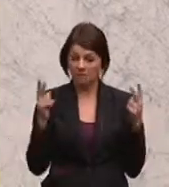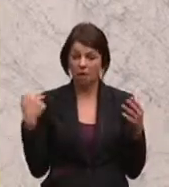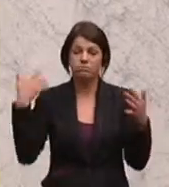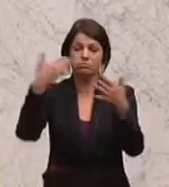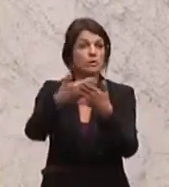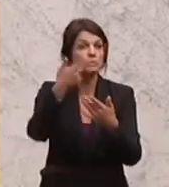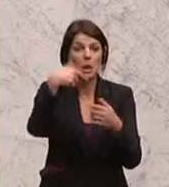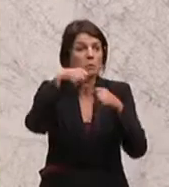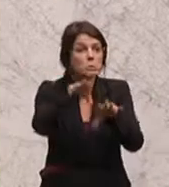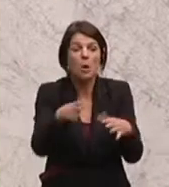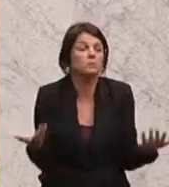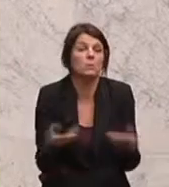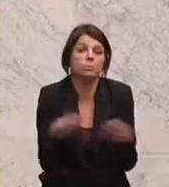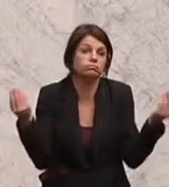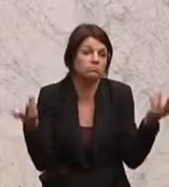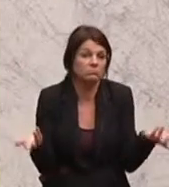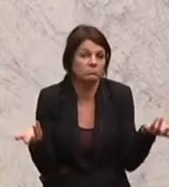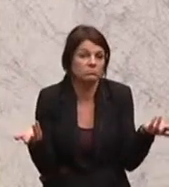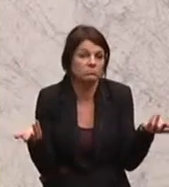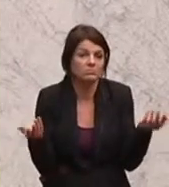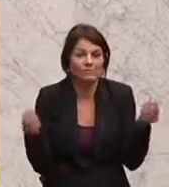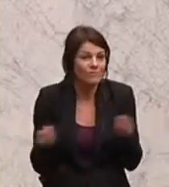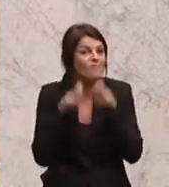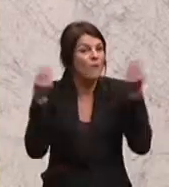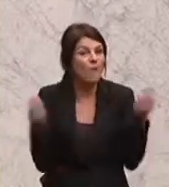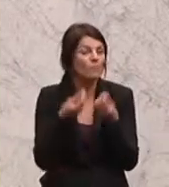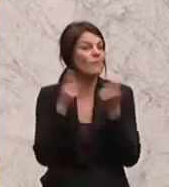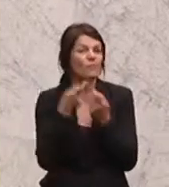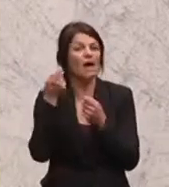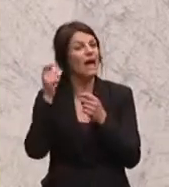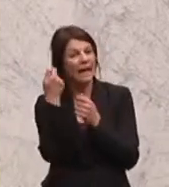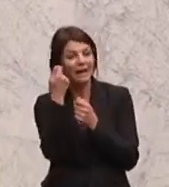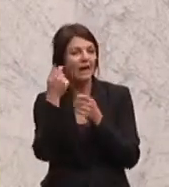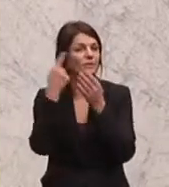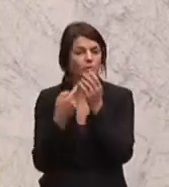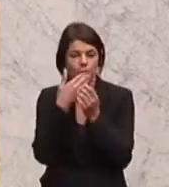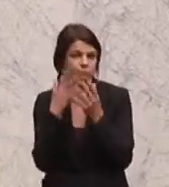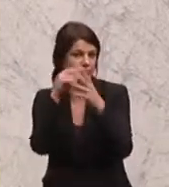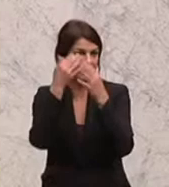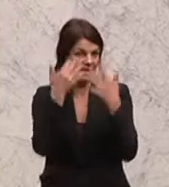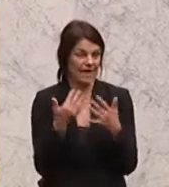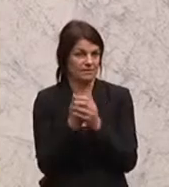2019 wieder völlig verpufft durch die kalte Progression, die nicht mehr rücksichtigt wurde.